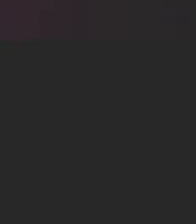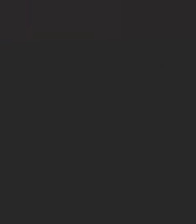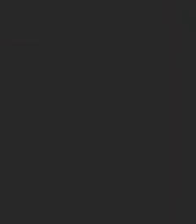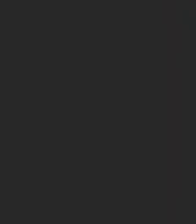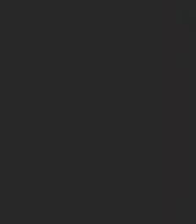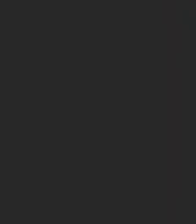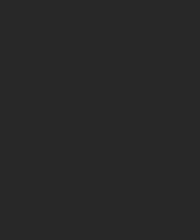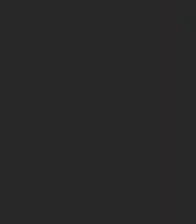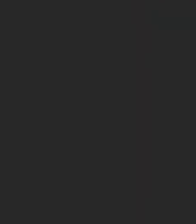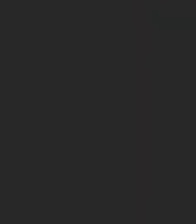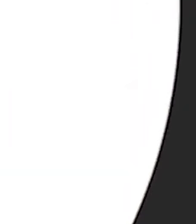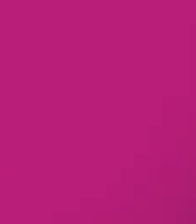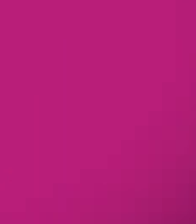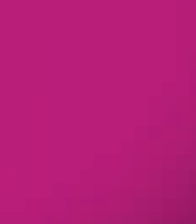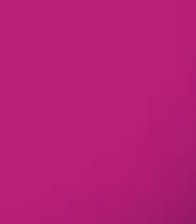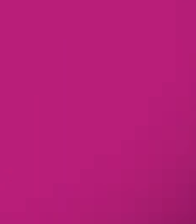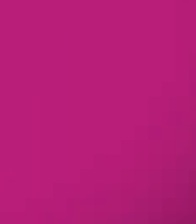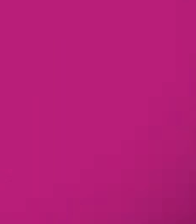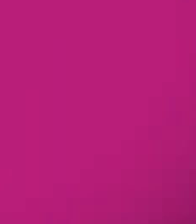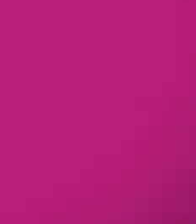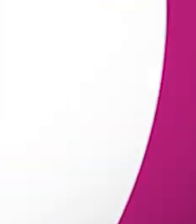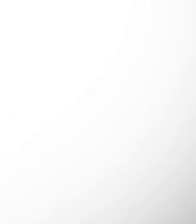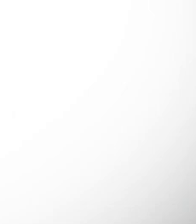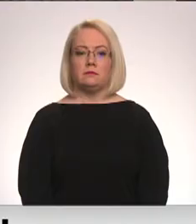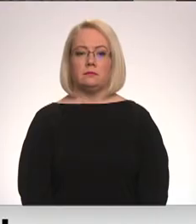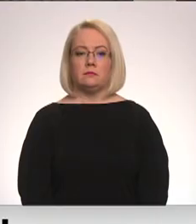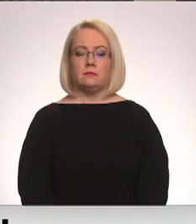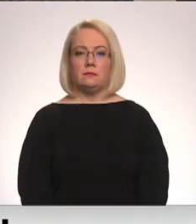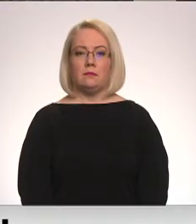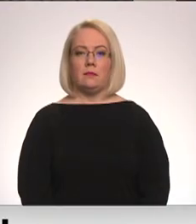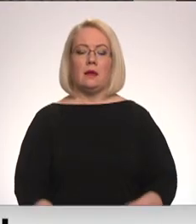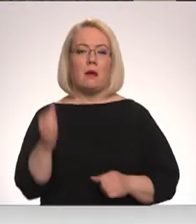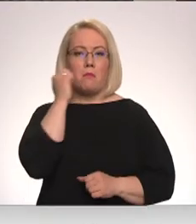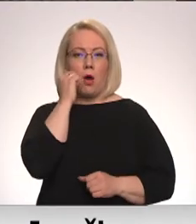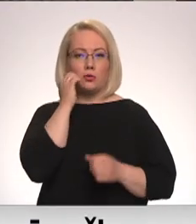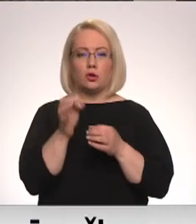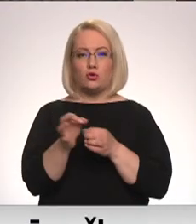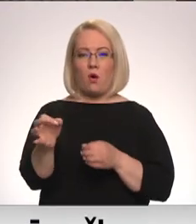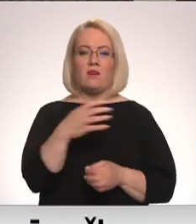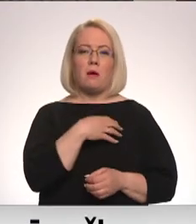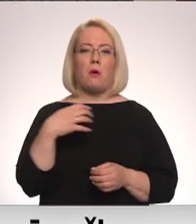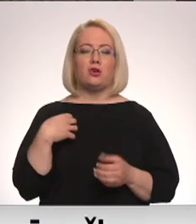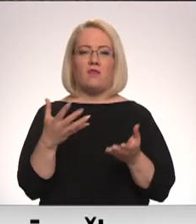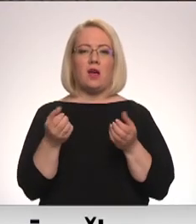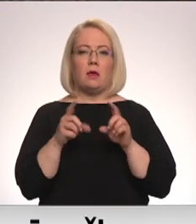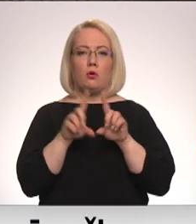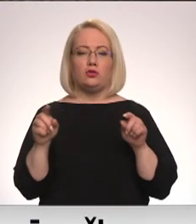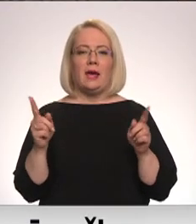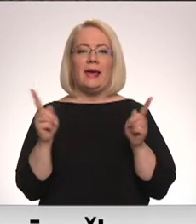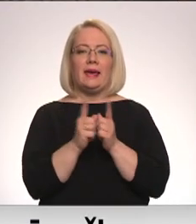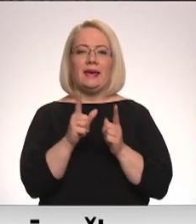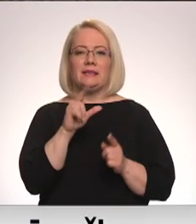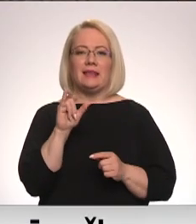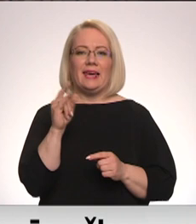Re! Viss ēters ir te! Bauskas novēda pašvaldības uzņēmuma īslīces